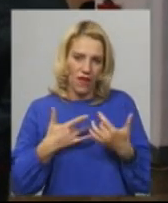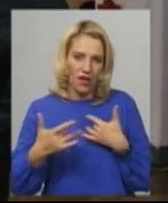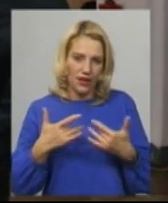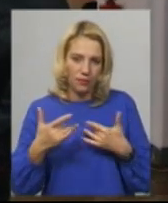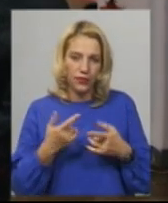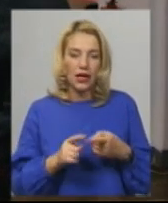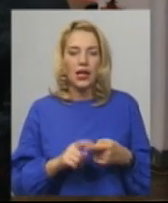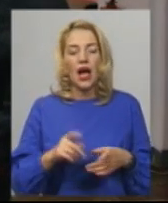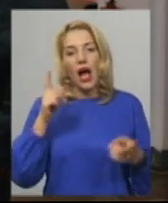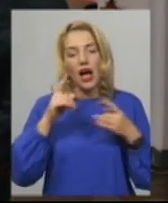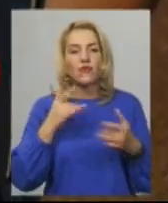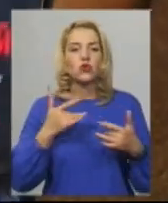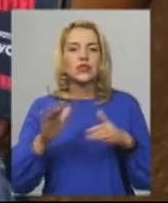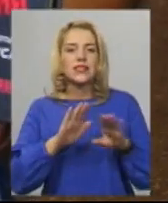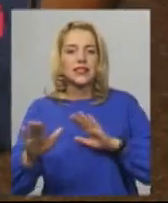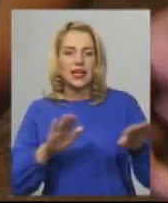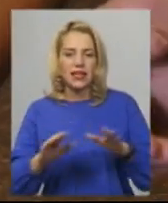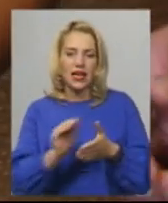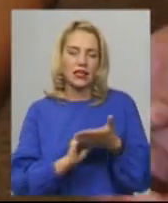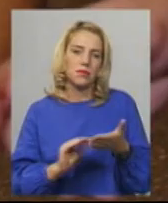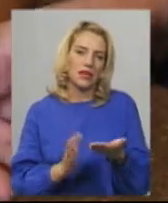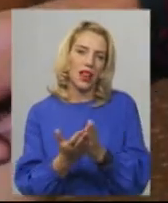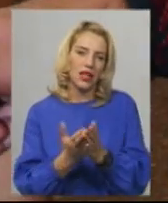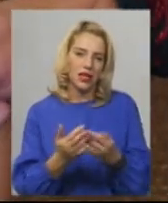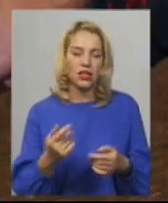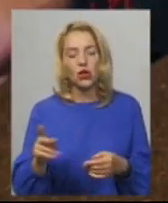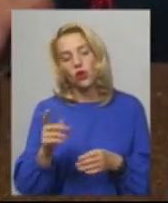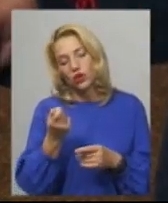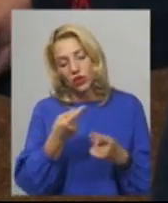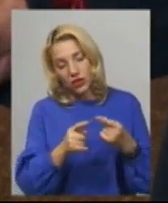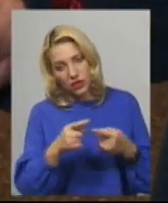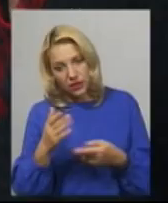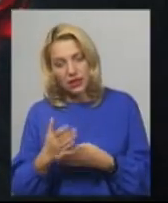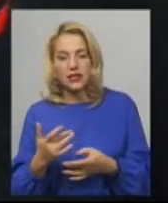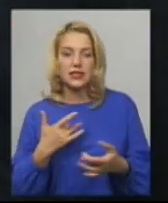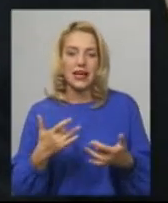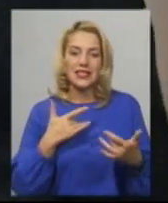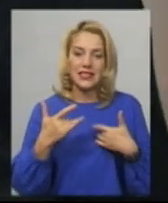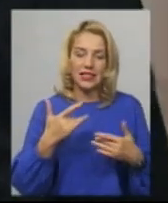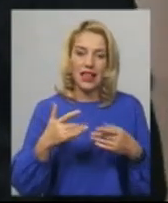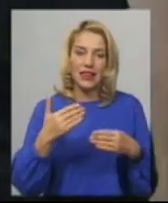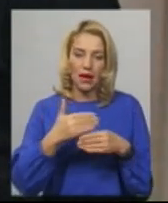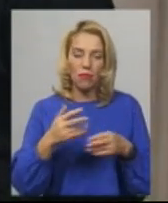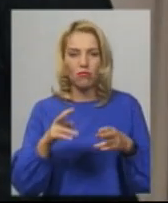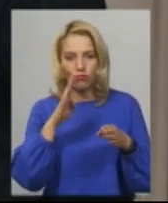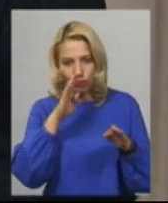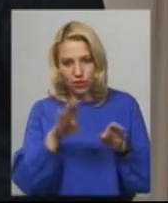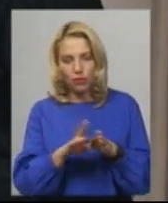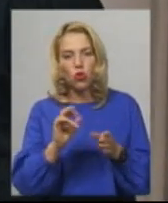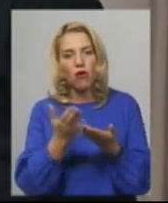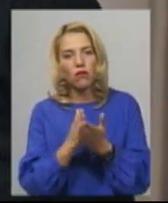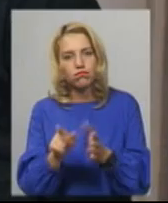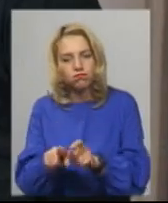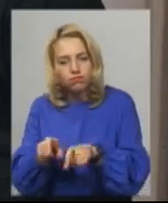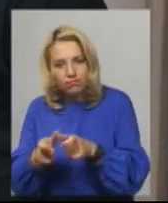Дзюба і Артемій Кирсанов за фільмом написали і книгу. Кажуть, вони між собою різняться, хоча є сцени подібні, але книга повніша. Та додоповнюють, що